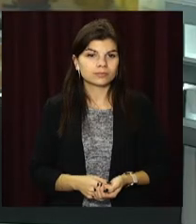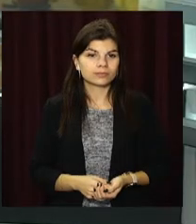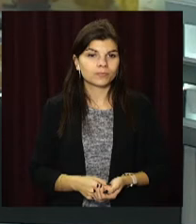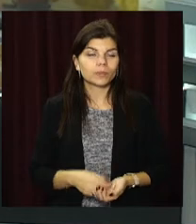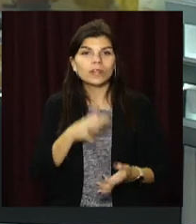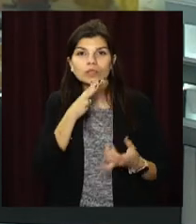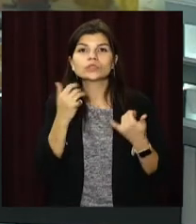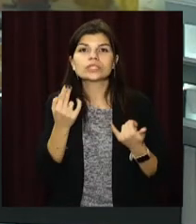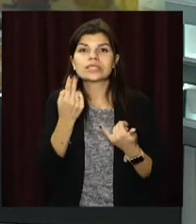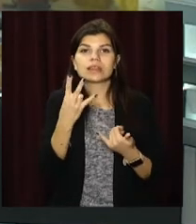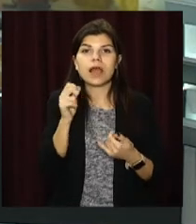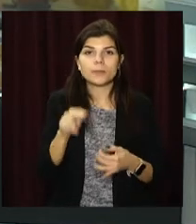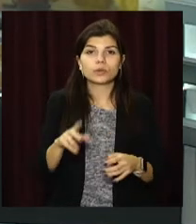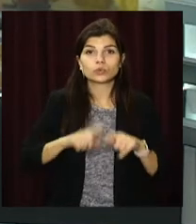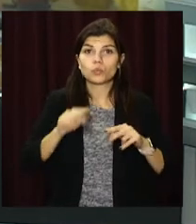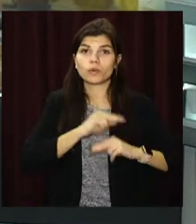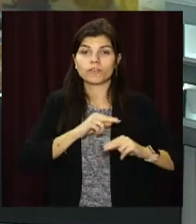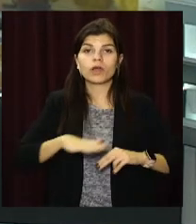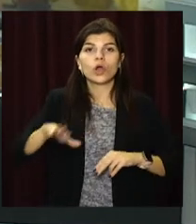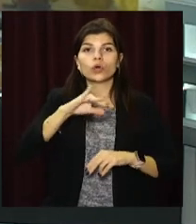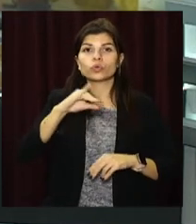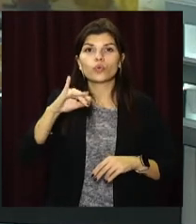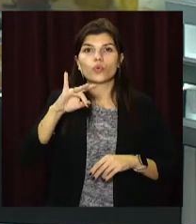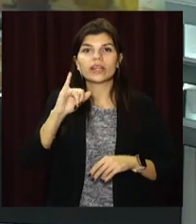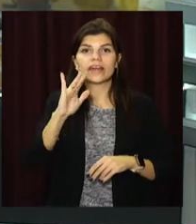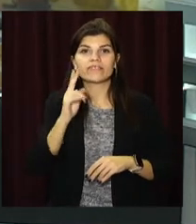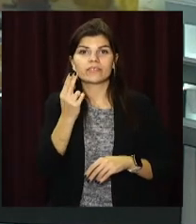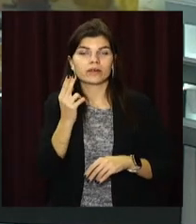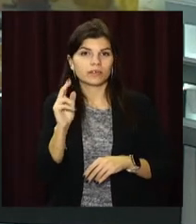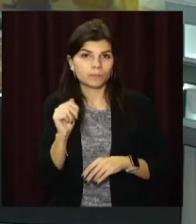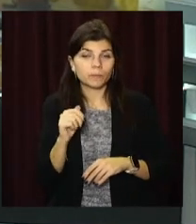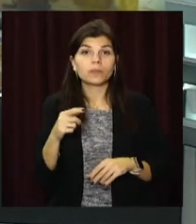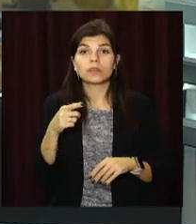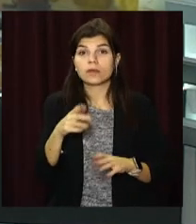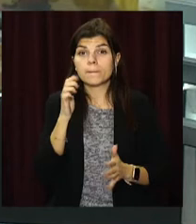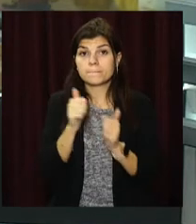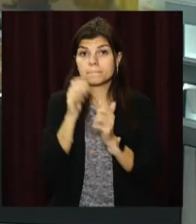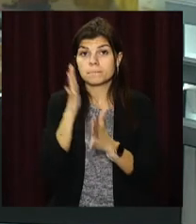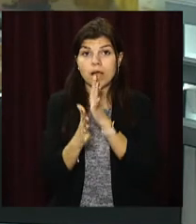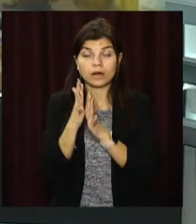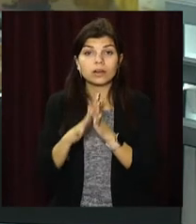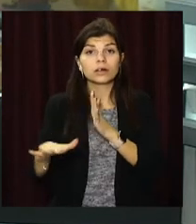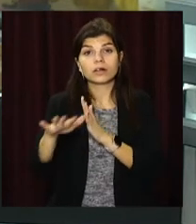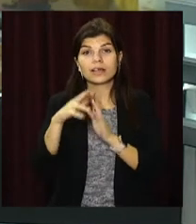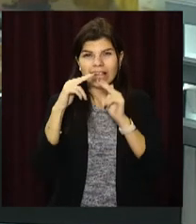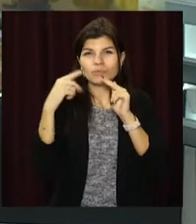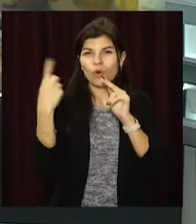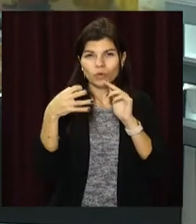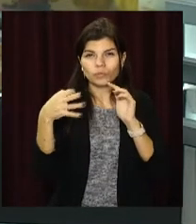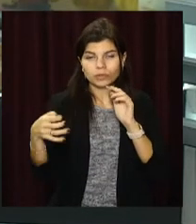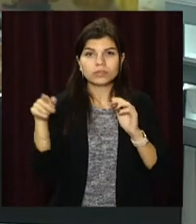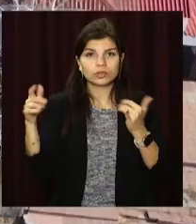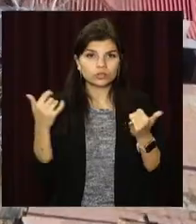Сучасний СНАП незабаром запрацює в Юр'ївці. Одноповерхову будівлю зводять поруч з парком. Вона вже із дахом, нині